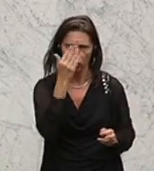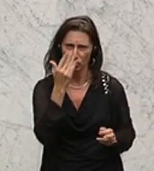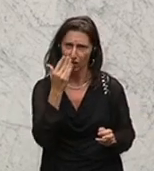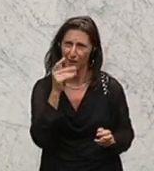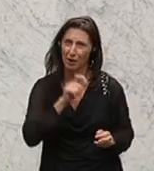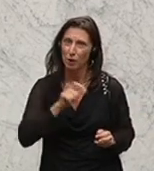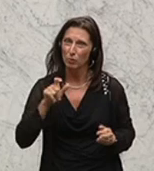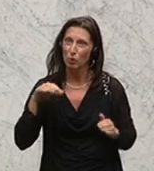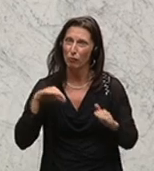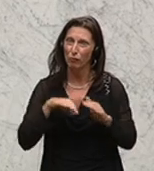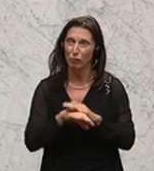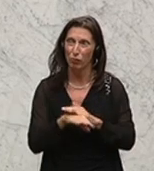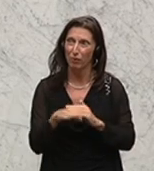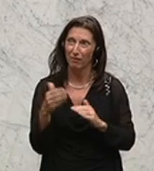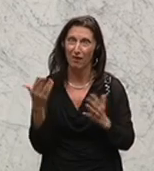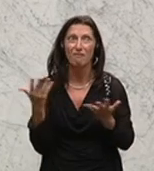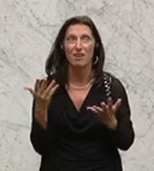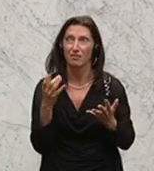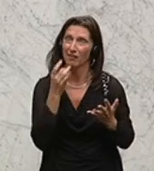durchgemacht haben.